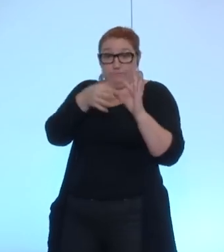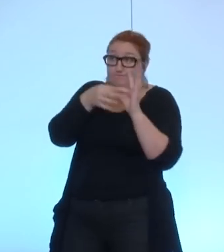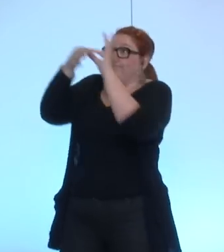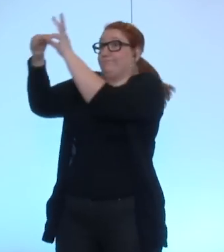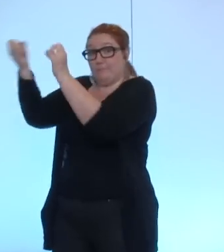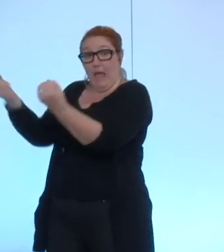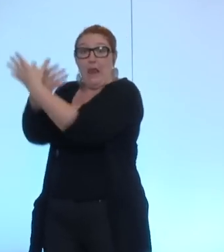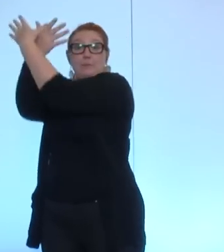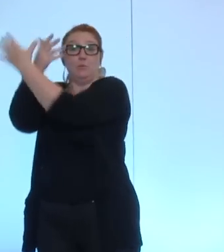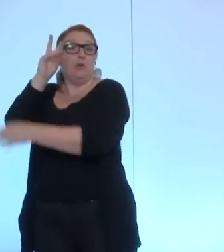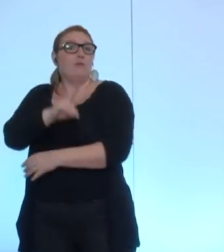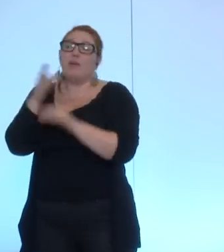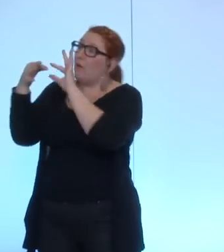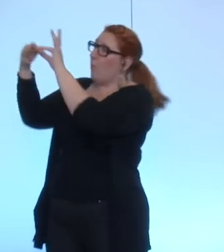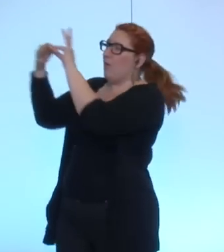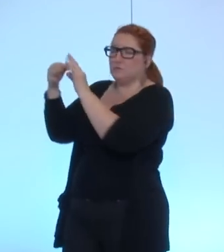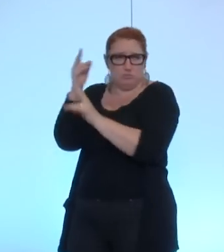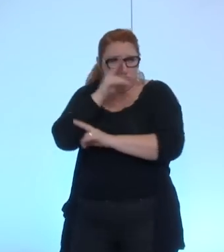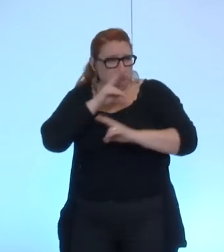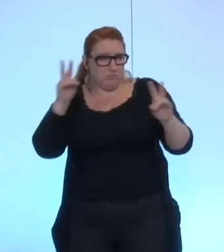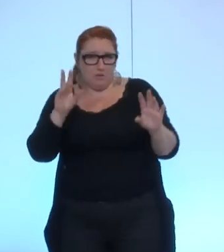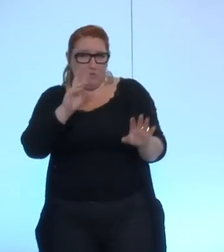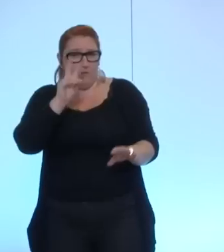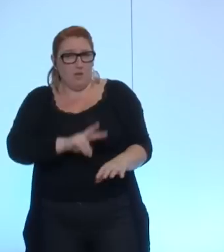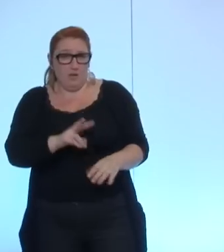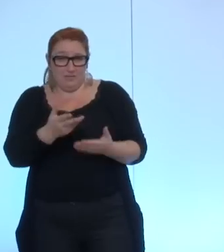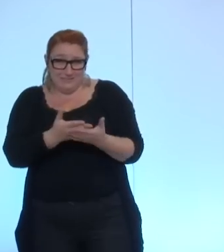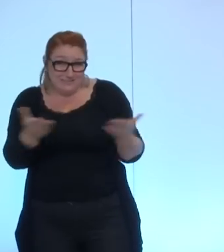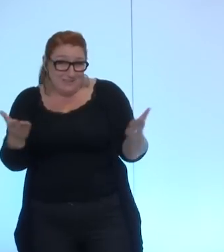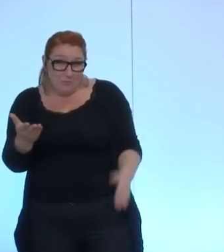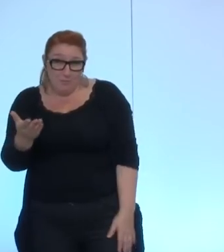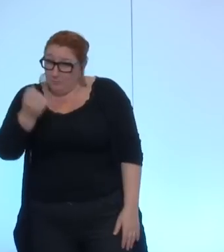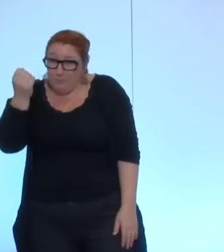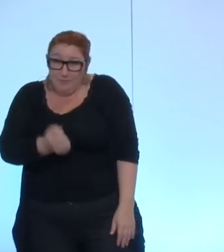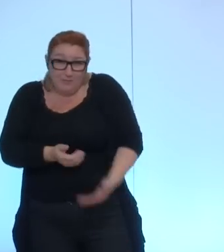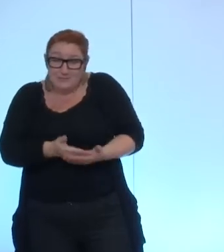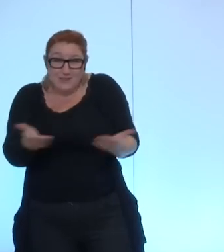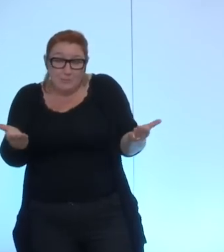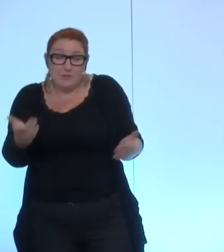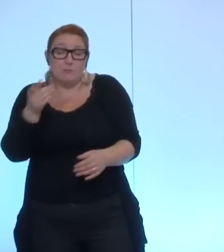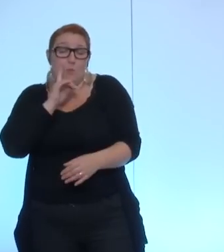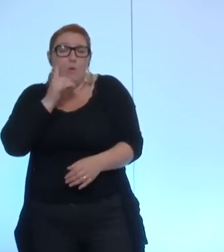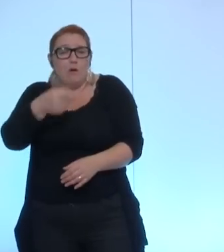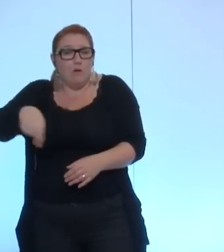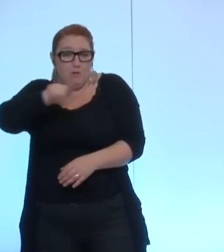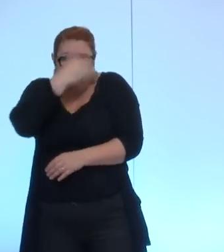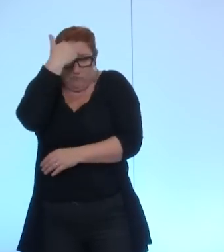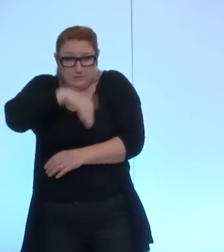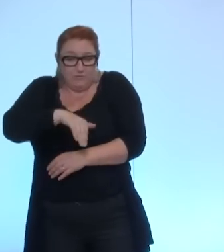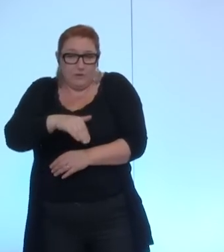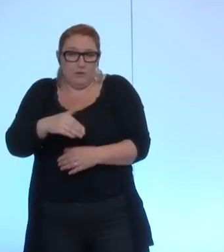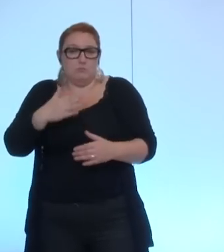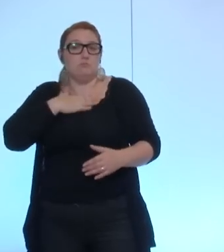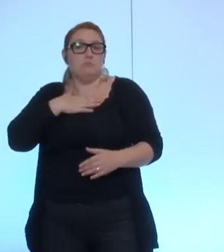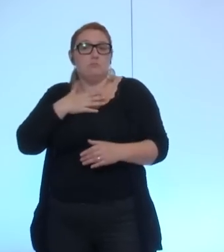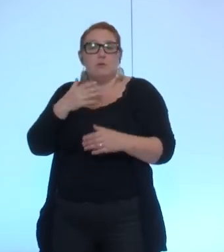et ce n'est pas une question de nos relations avec la majorité en fait la chose est beaucoup plus simple que ça puisque vous le savez nous sommes nous